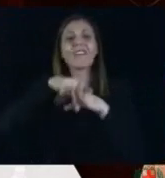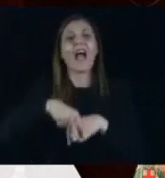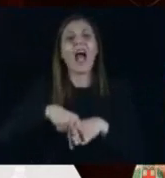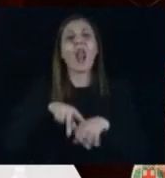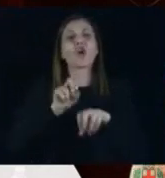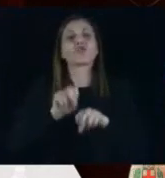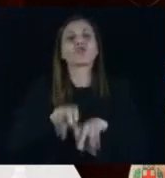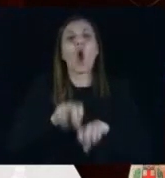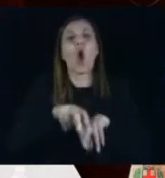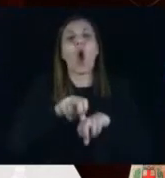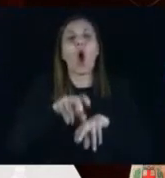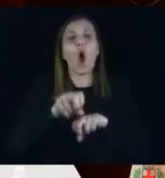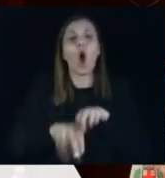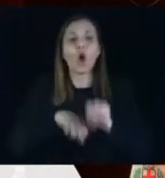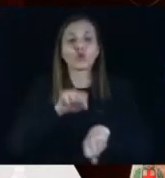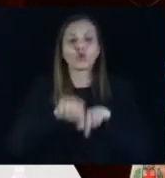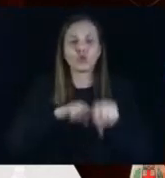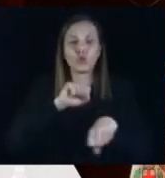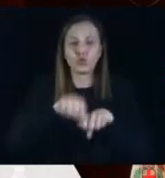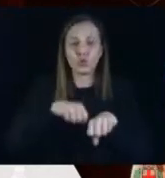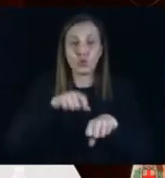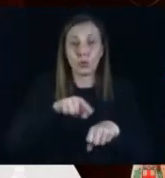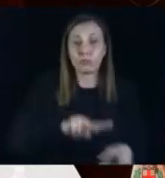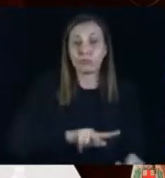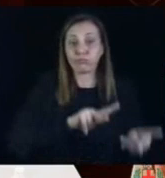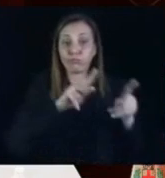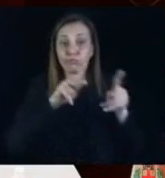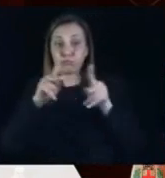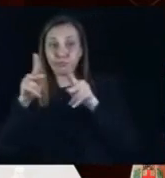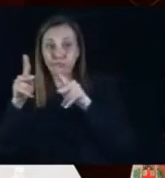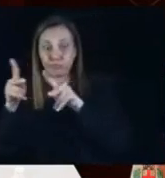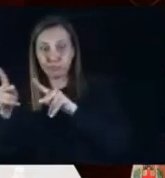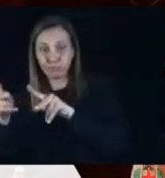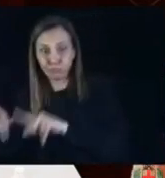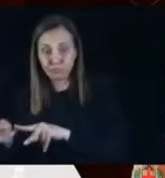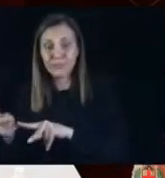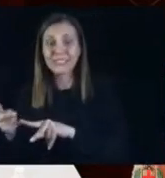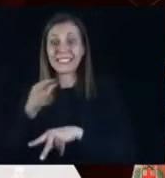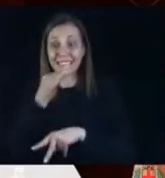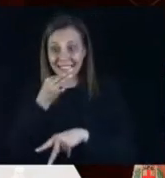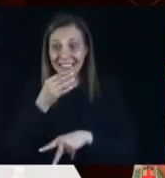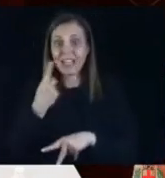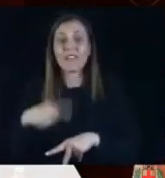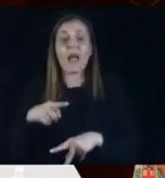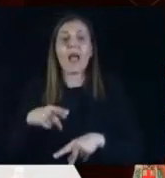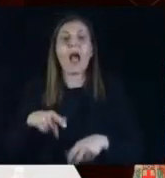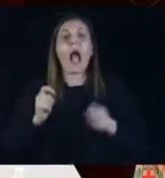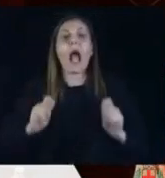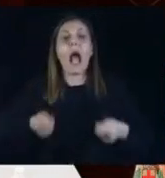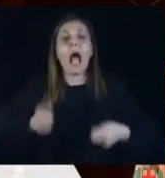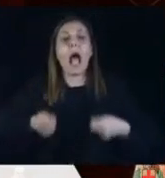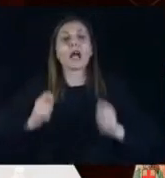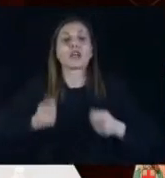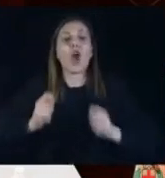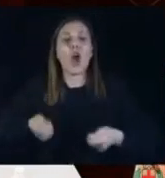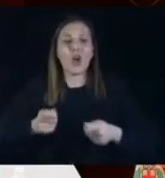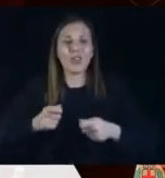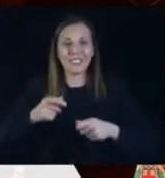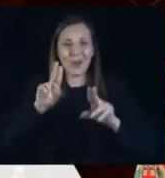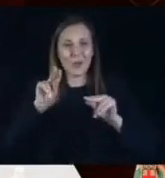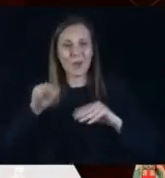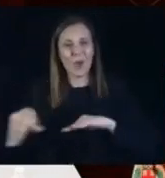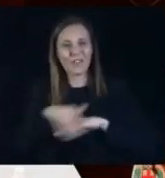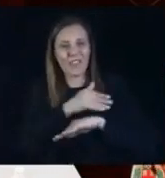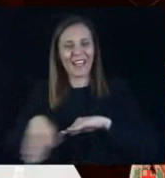assessori di questa amministrazione erano andati in carrozza addirittura, con i cavalli, a inaugurare come la nuova via